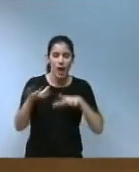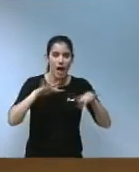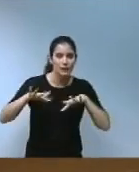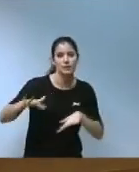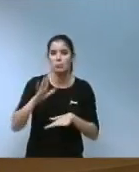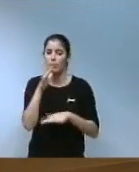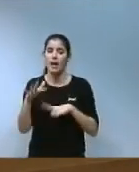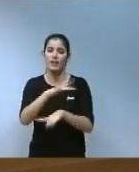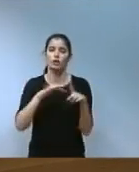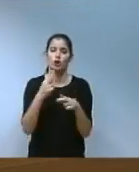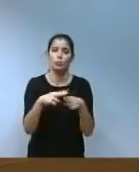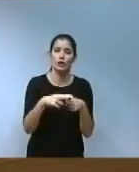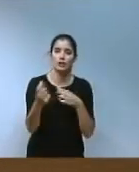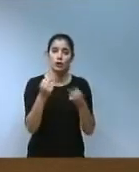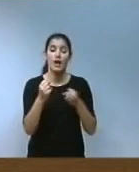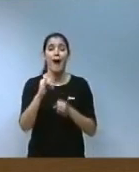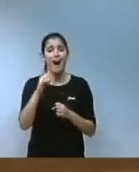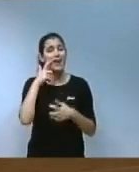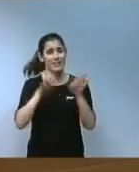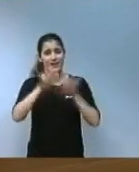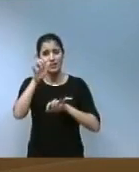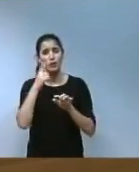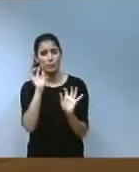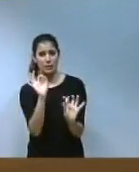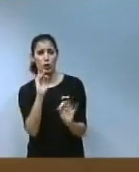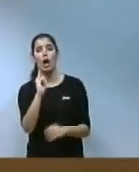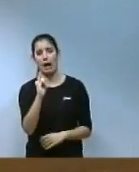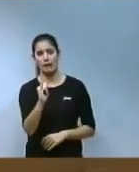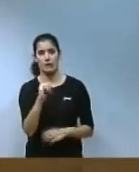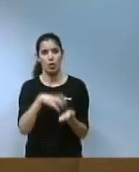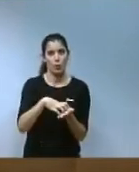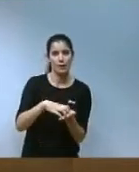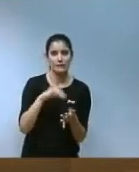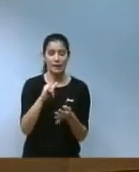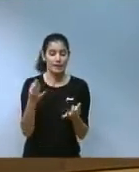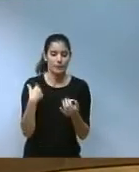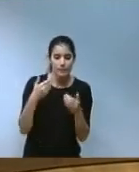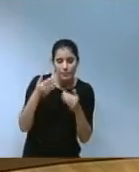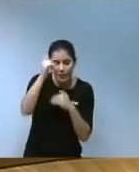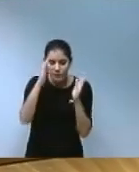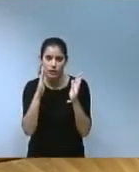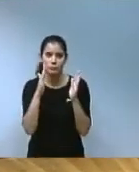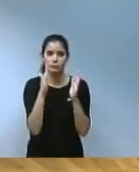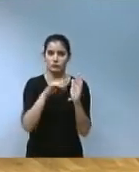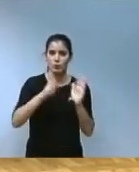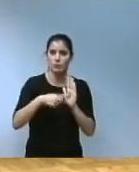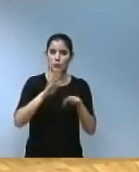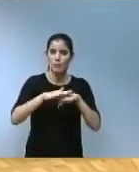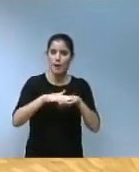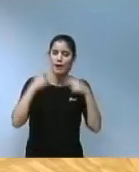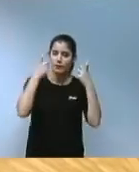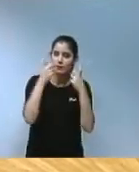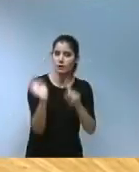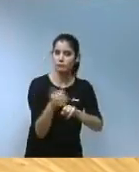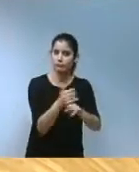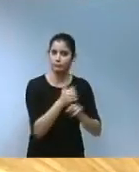'entorn polític i econòmic presenta riscos i incerteses i, per tant, hem d'estar damunt d'aquests esdeveniments, fer un